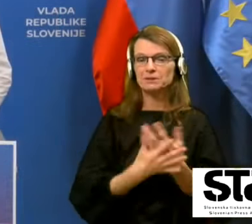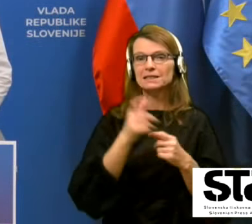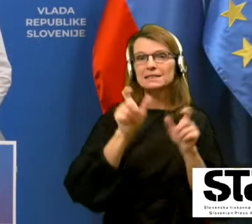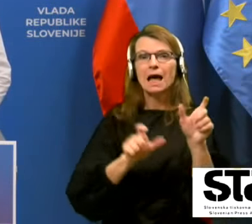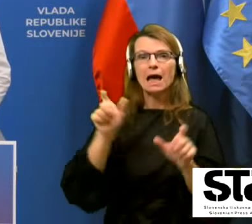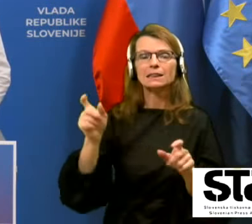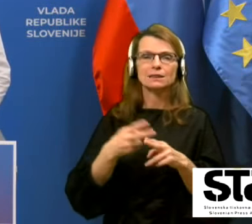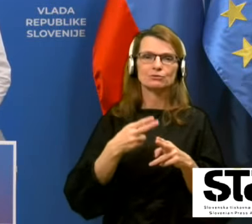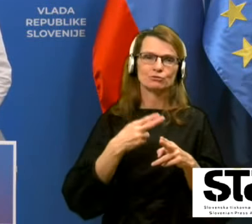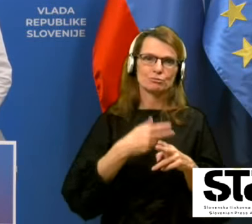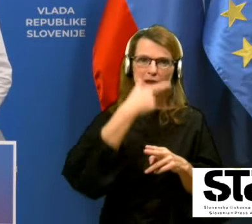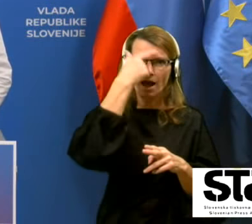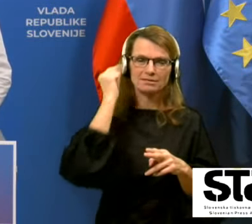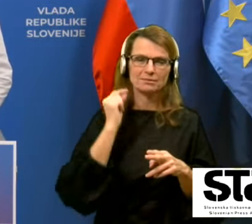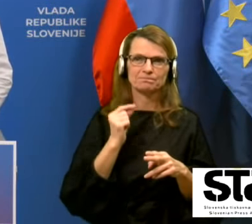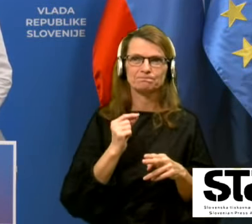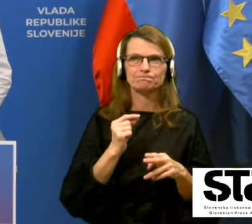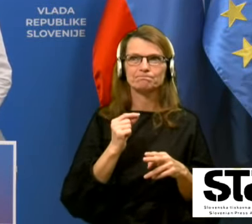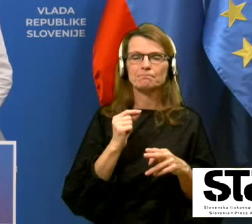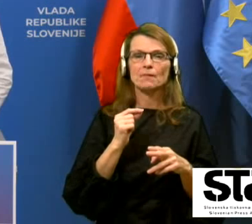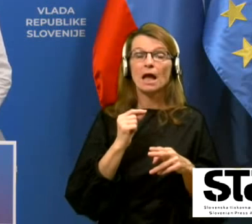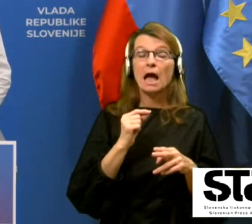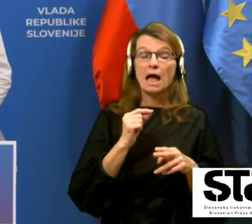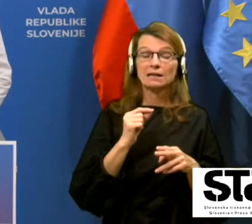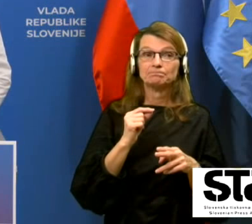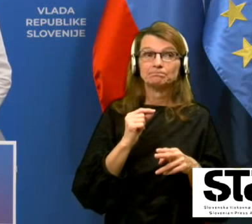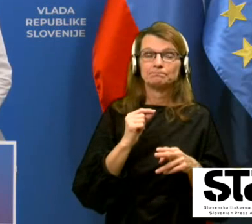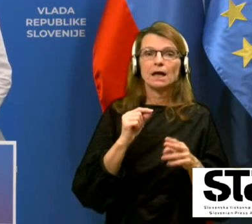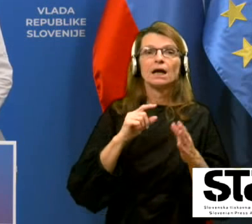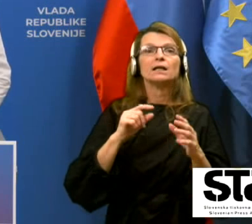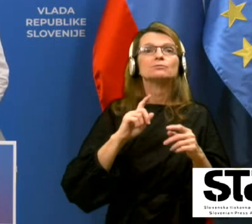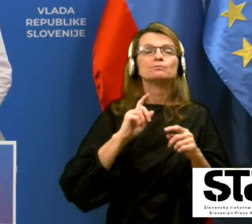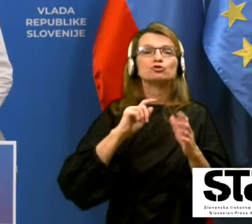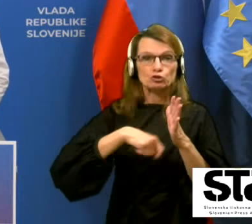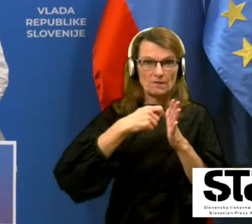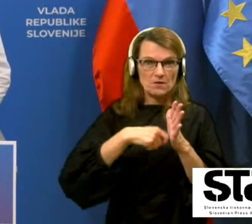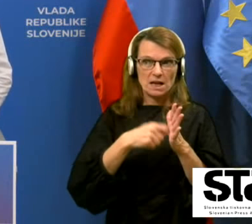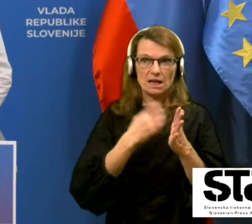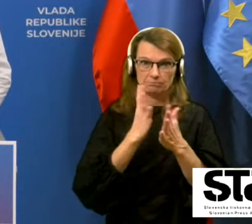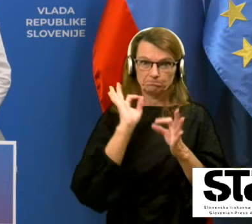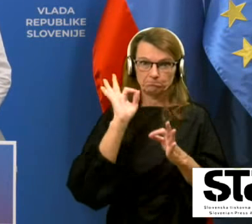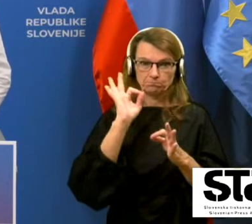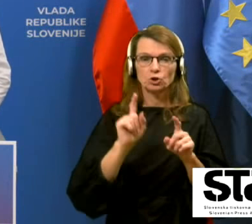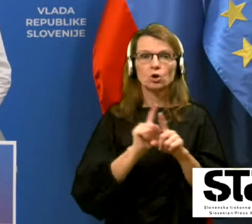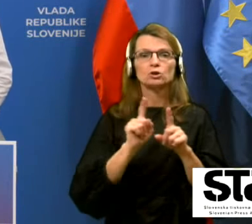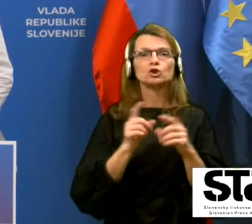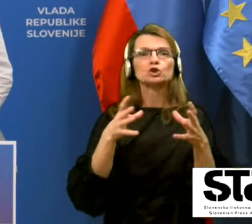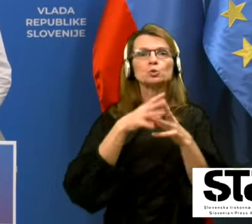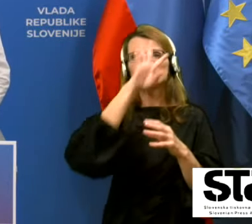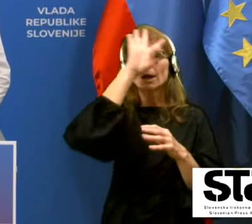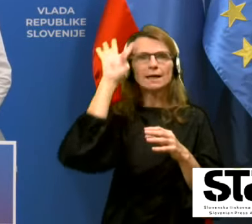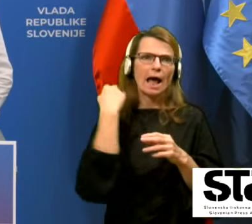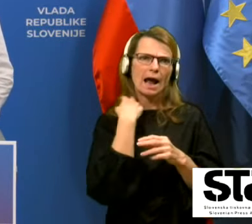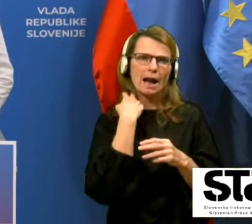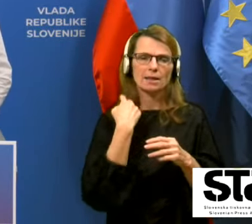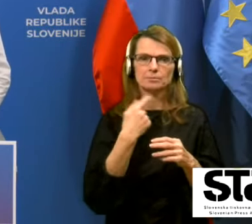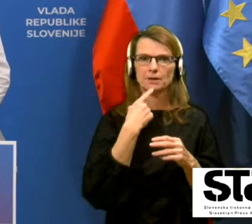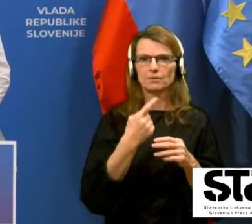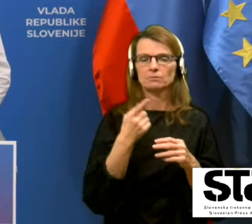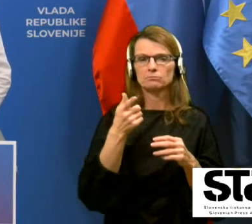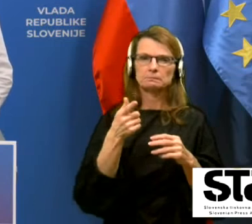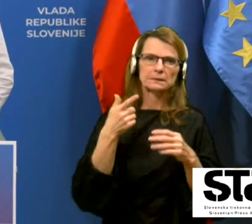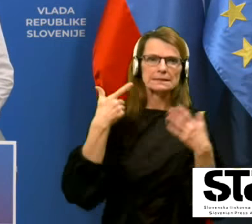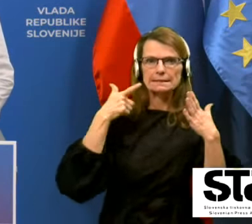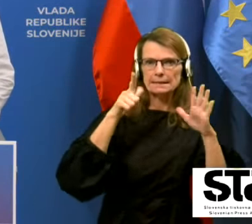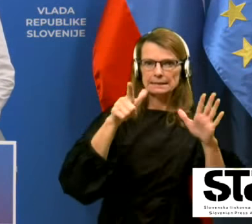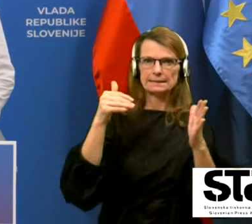Ja, mislim, dobro gre se, številke smo rekli. Združeno kraljestvo, tako ki je res pred kratkim začelo, se bližo se mi di, 700